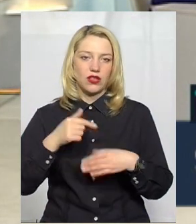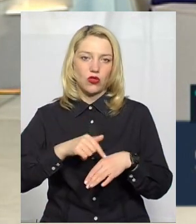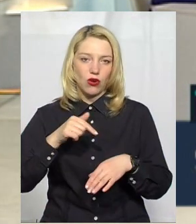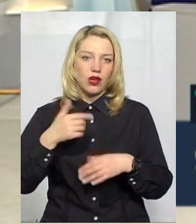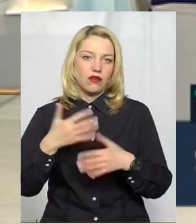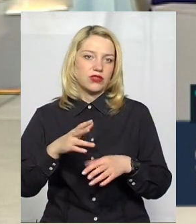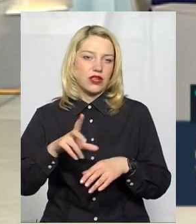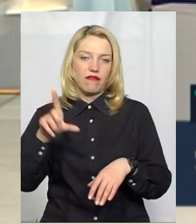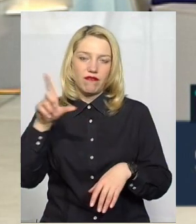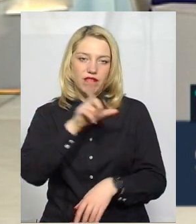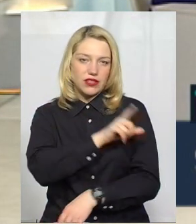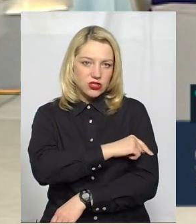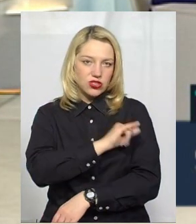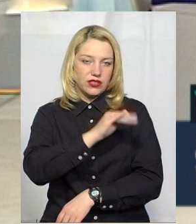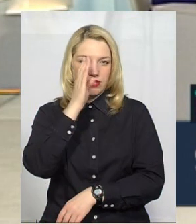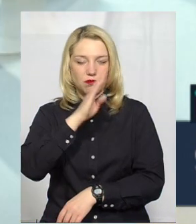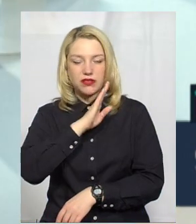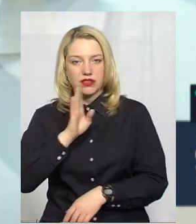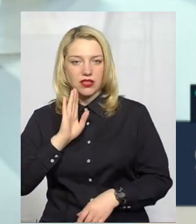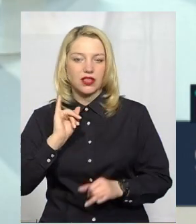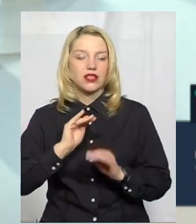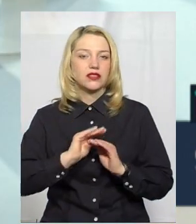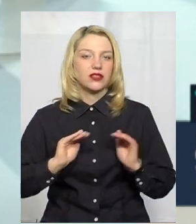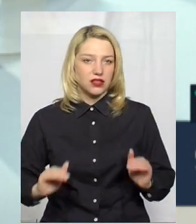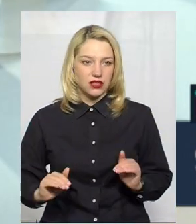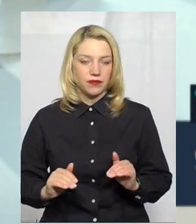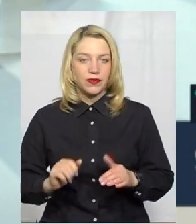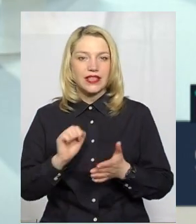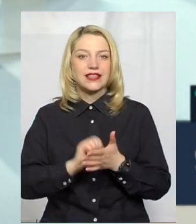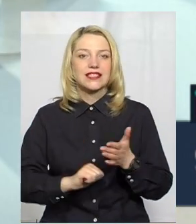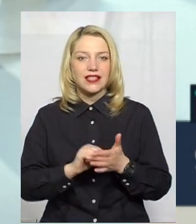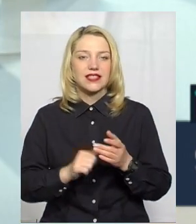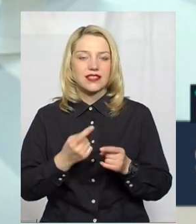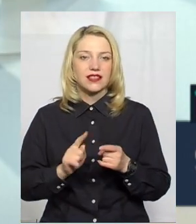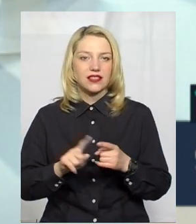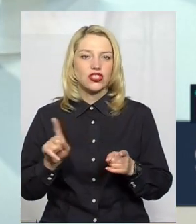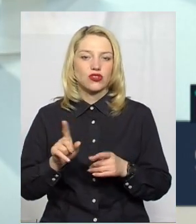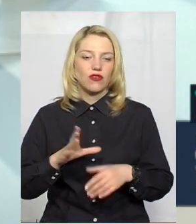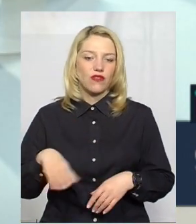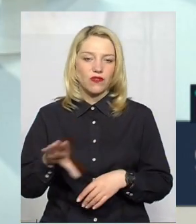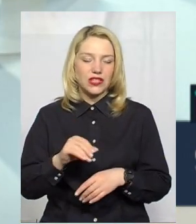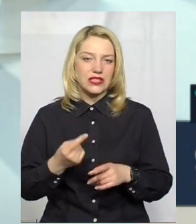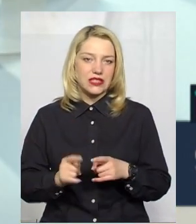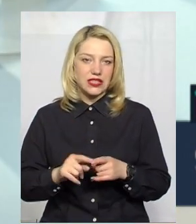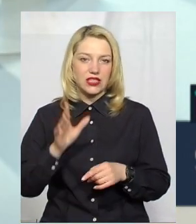і діти через те, що весь цей час